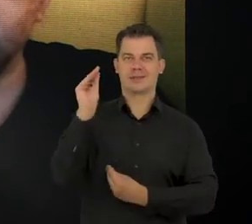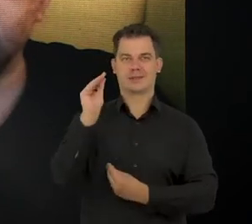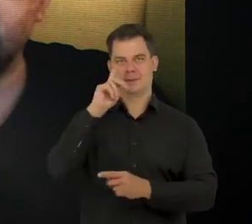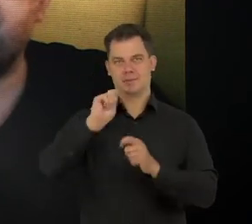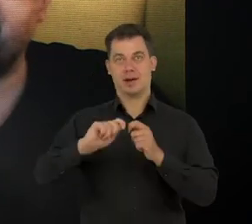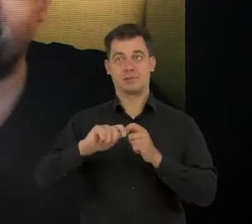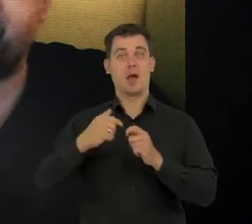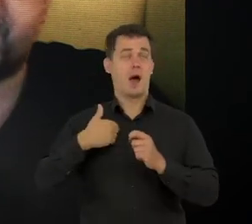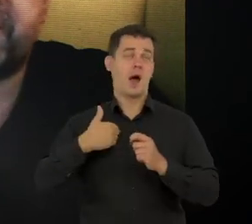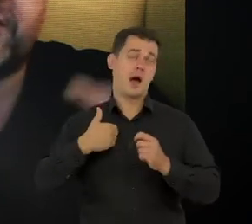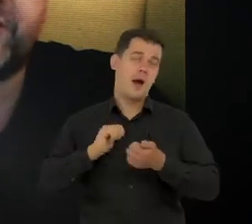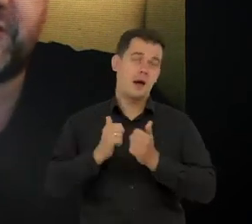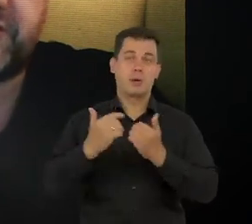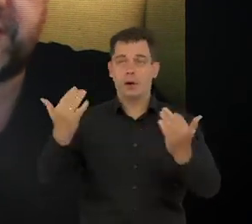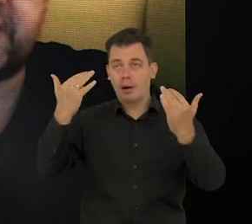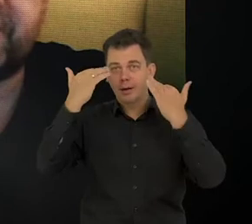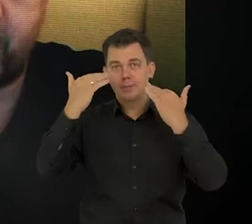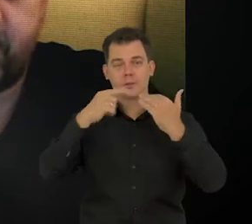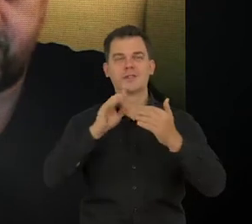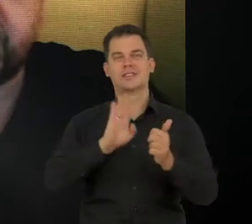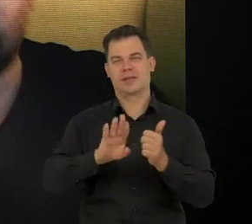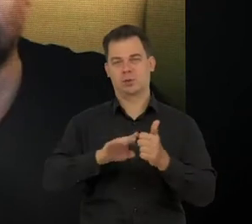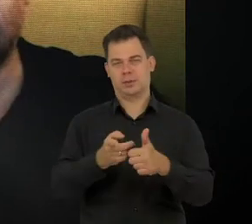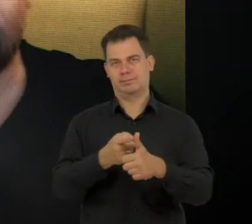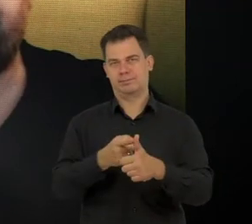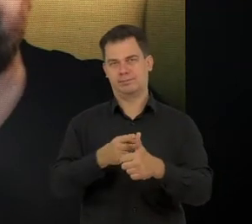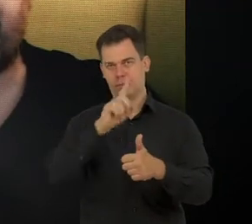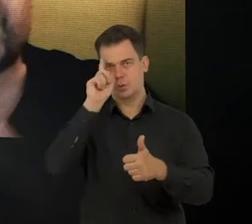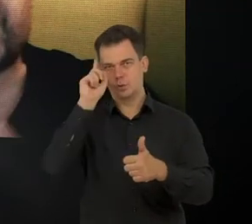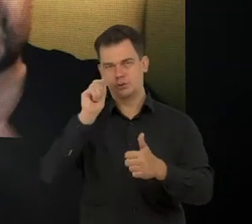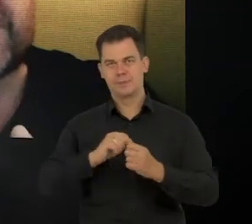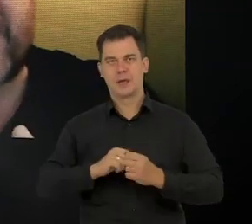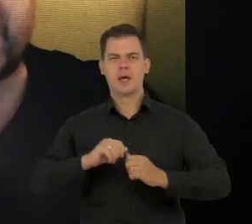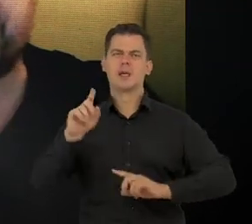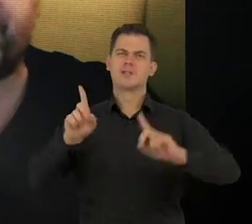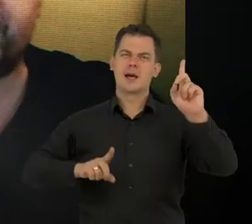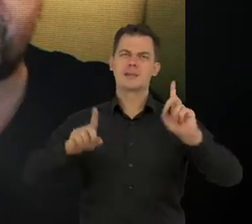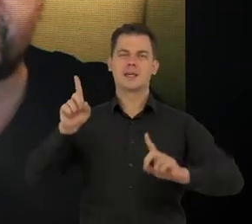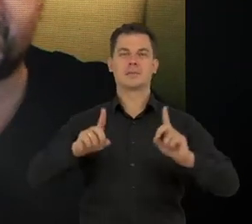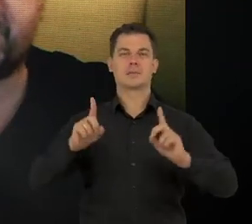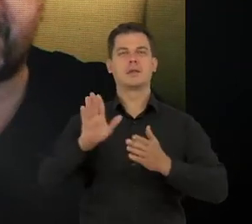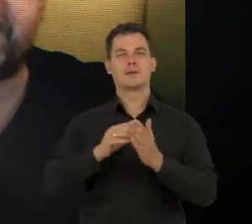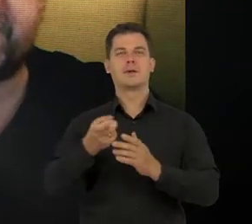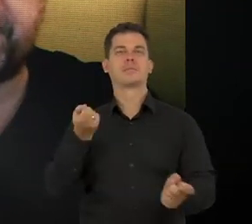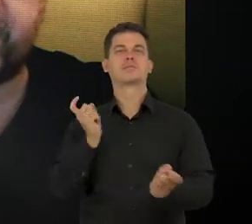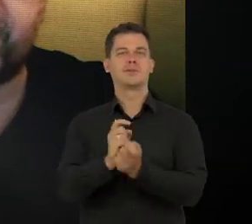tego typu myślenia. I to dotyczy tych zwykłych ludzi. Czasami jest też tak, jak w przypadku